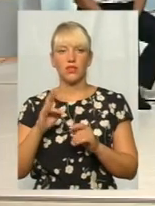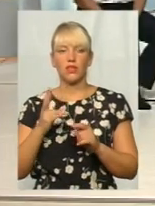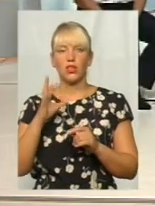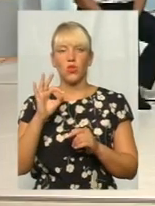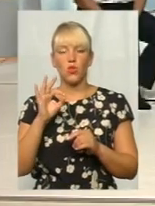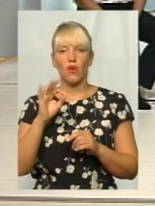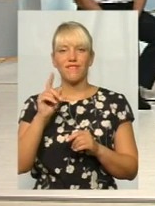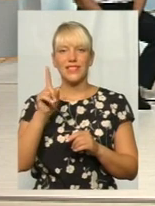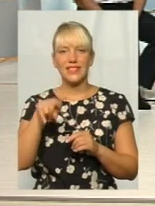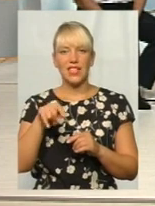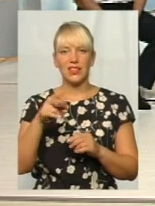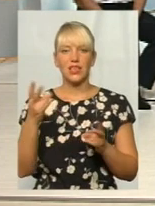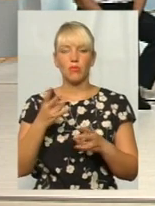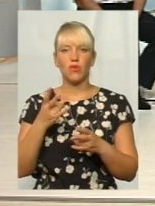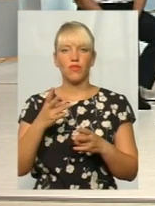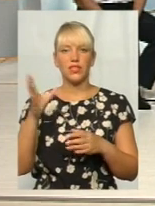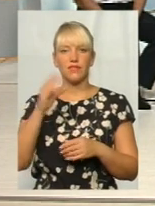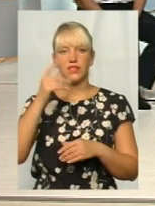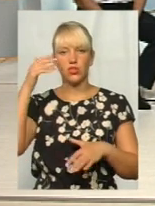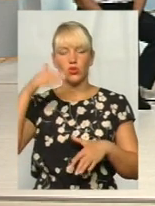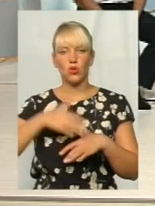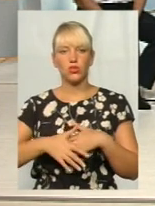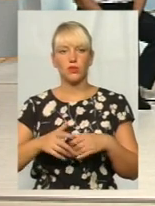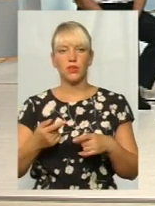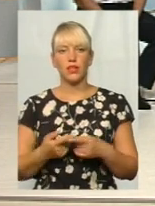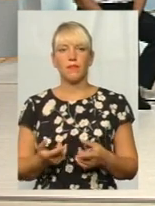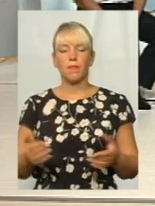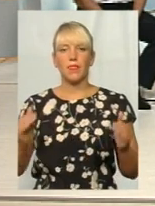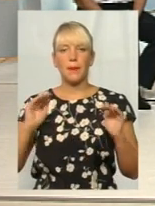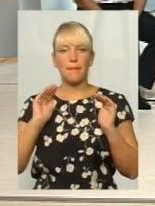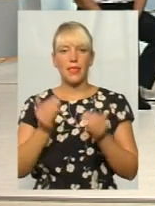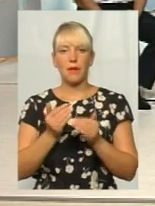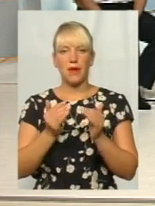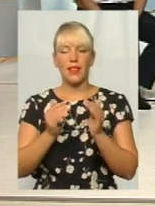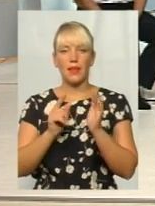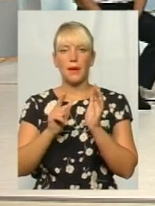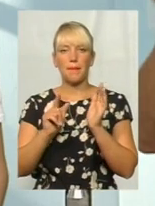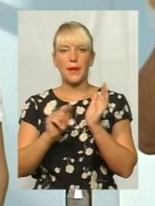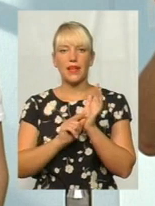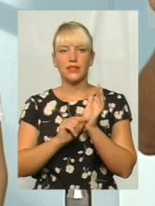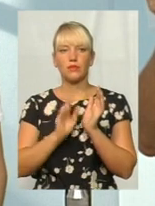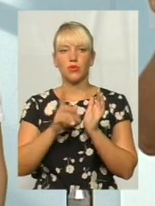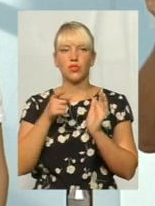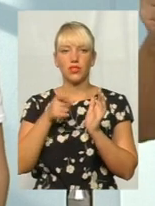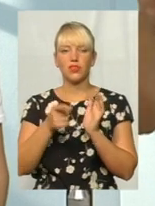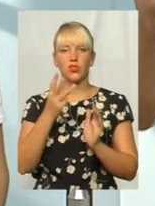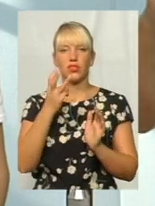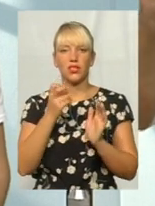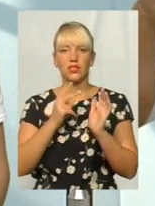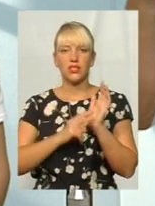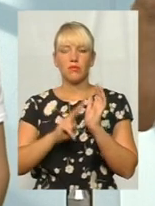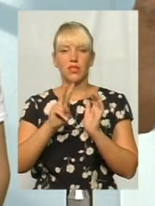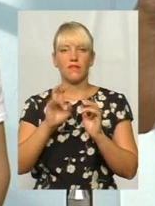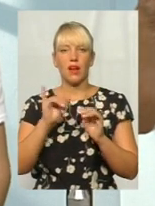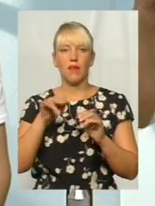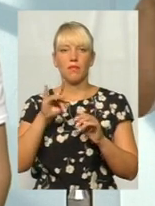все ж таки повинні всі розрозуміти, мінімальна пенсія буде 1 372. При тому, що